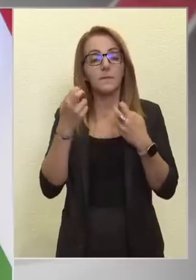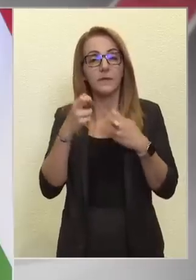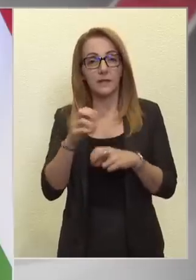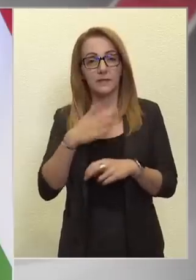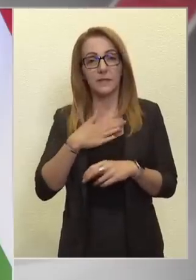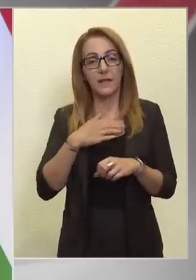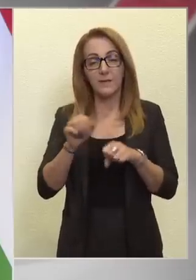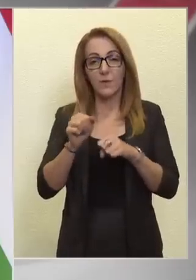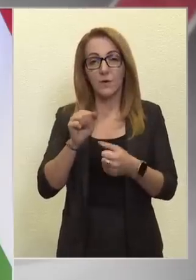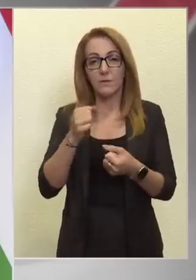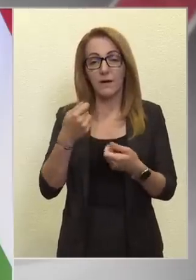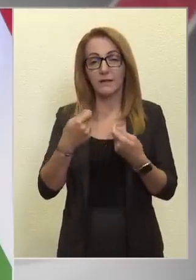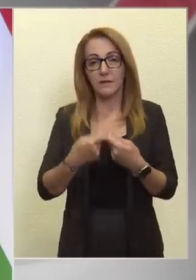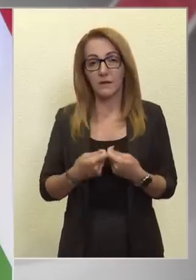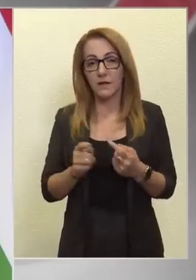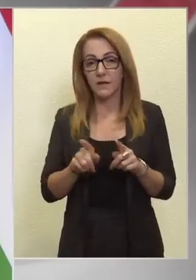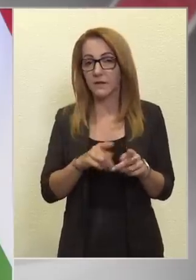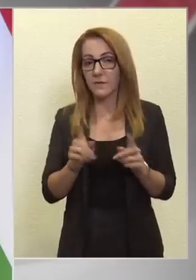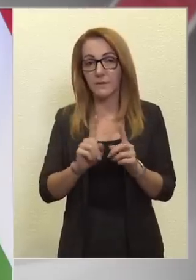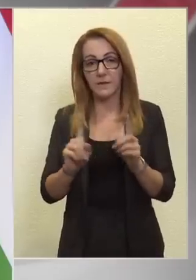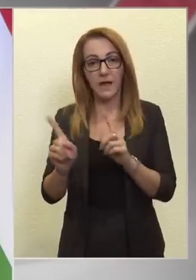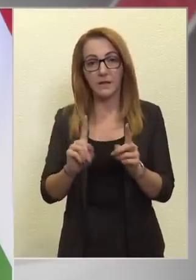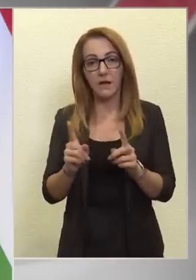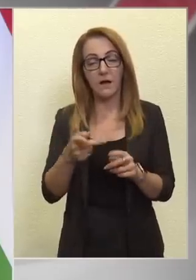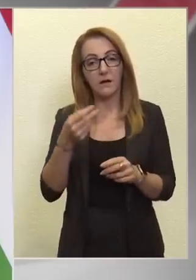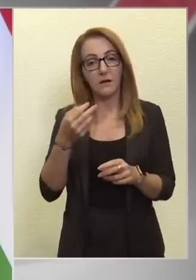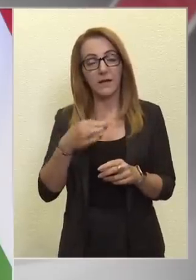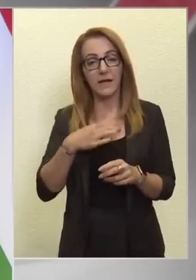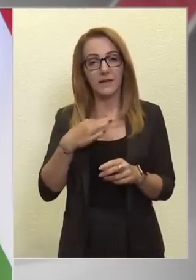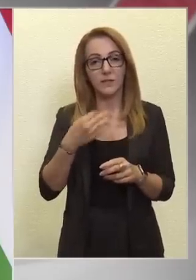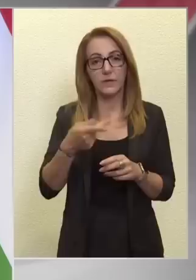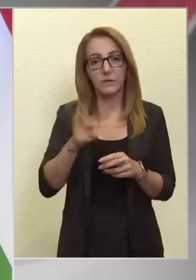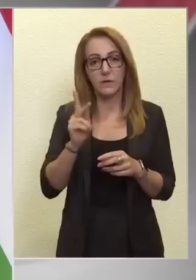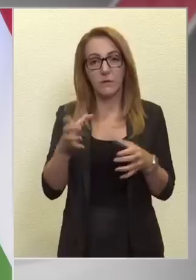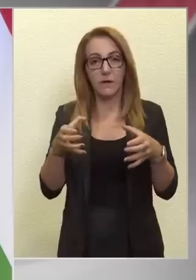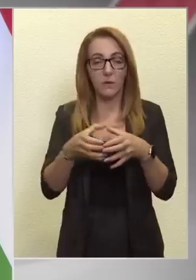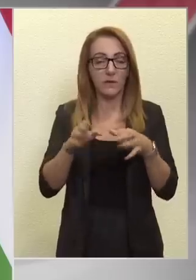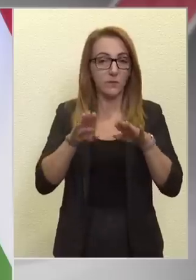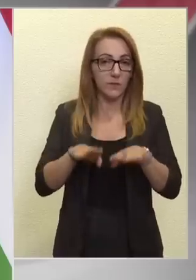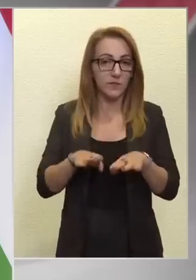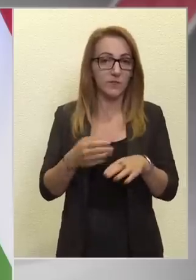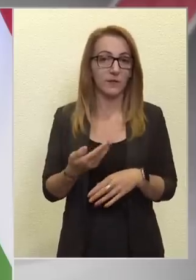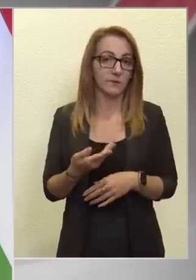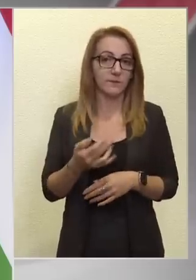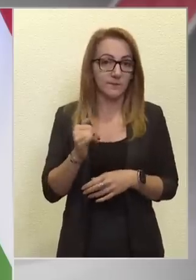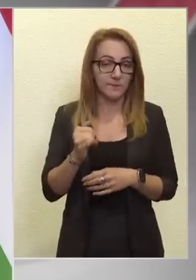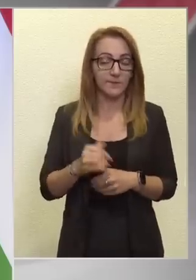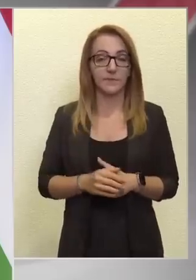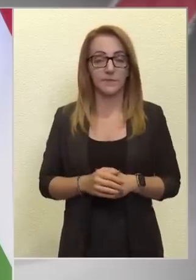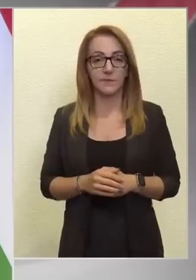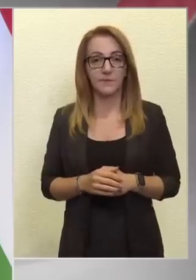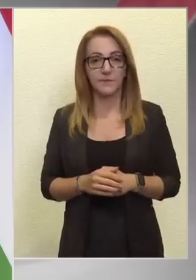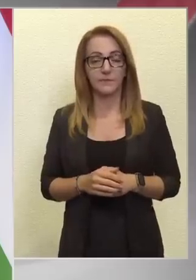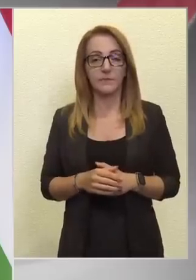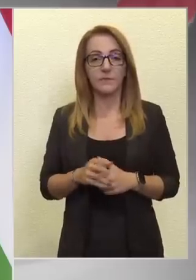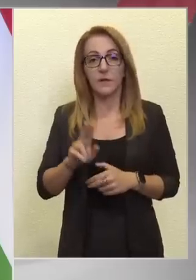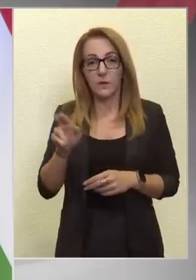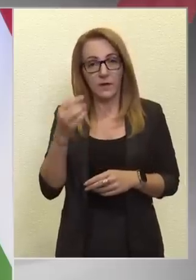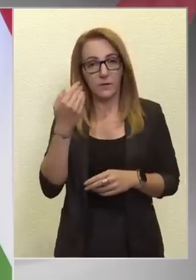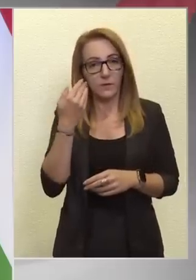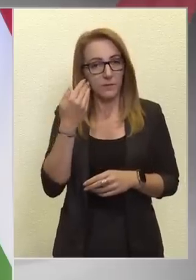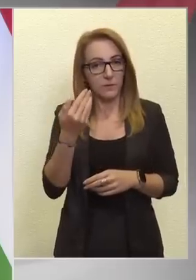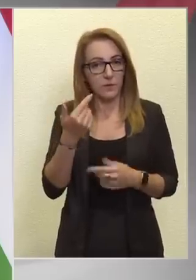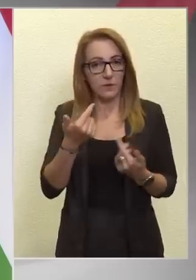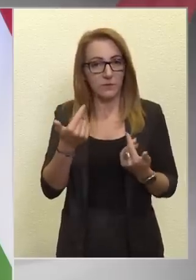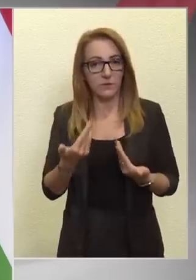tagjai nem járnak egészségű szakmai kollégiumok üléseire? Készséggel. Akkor erről nem tudnak